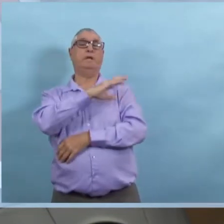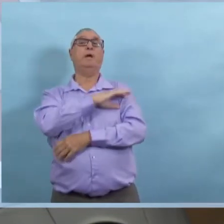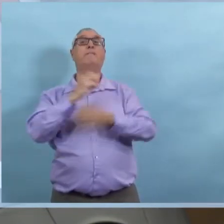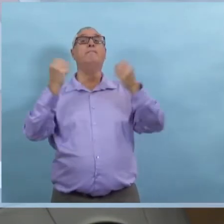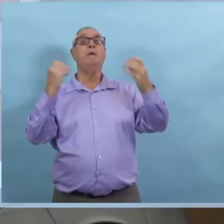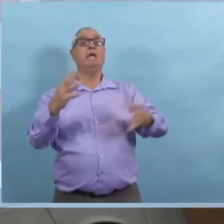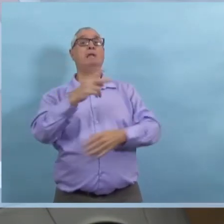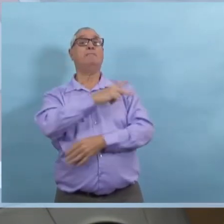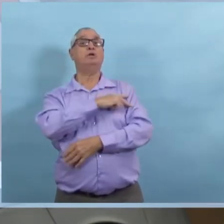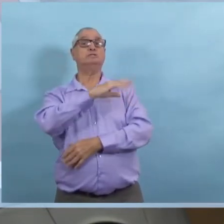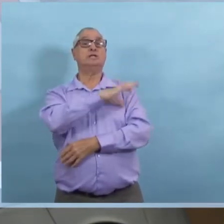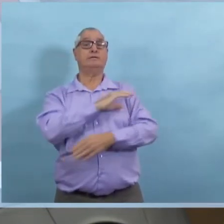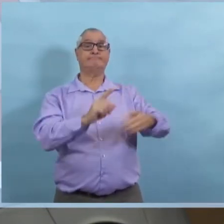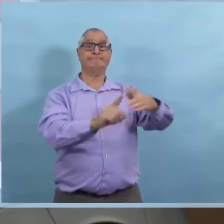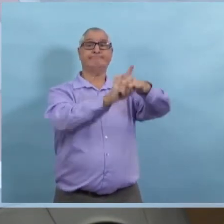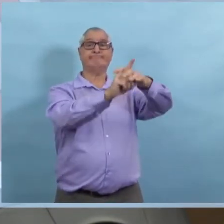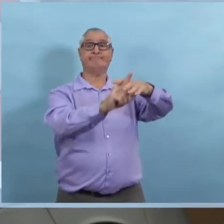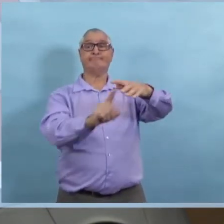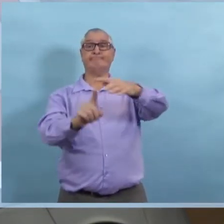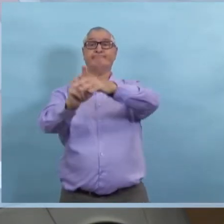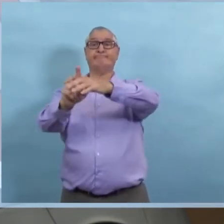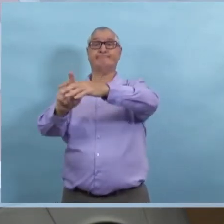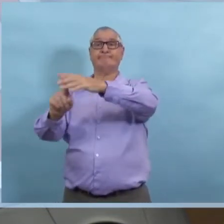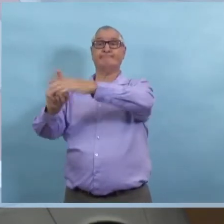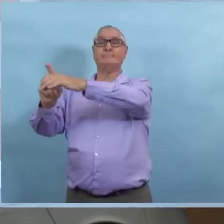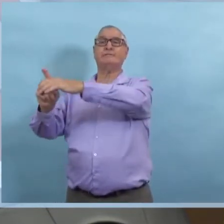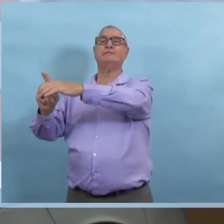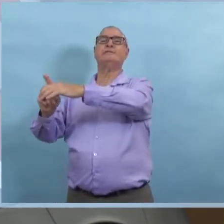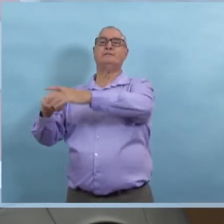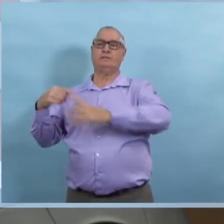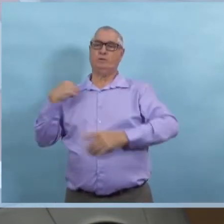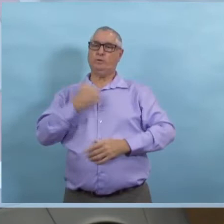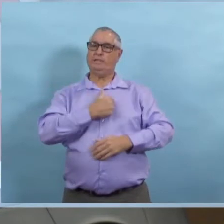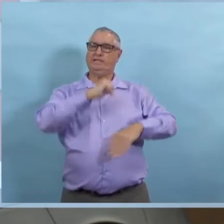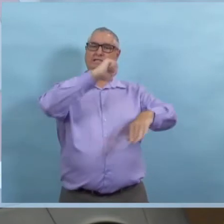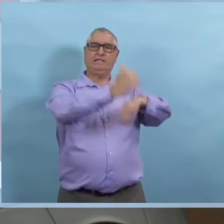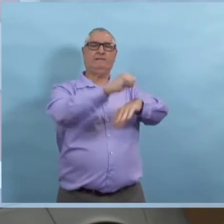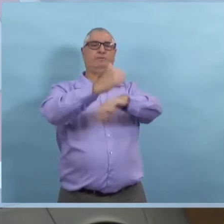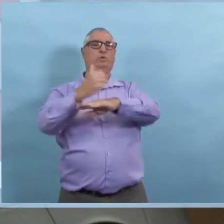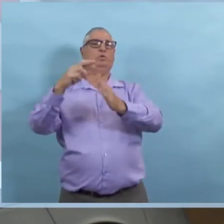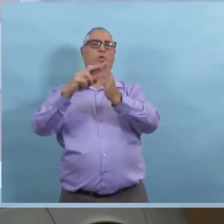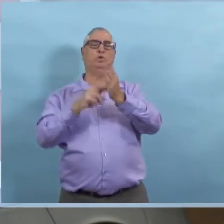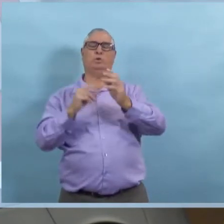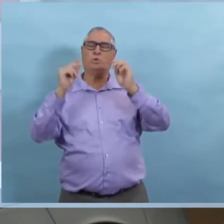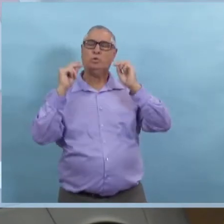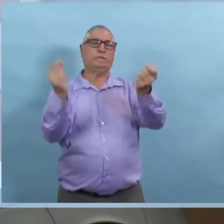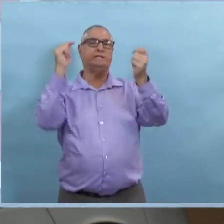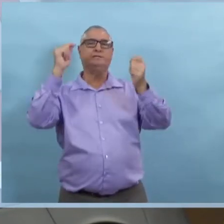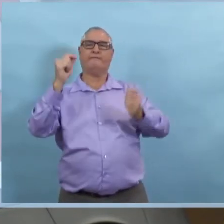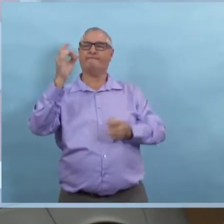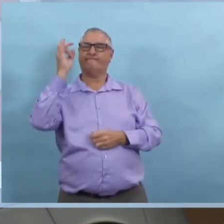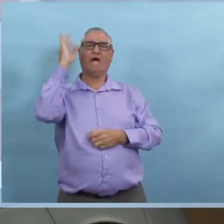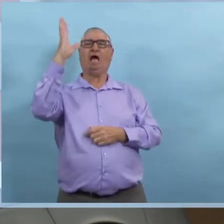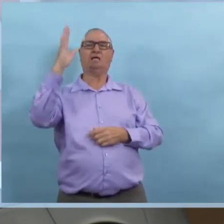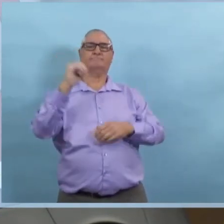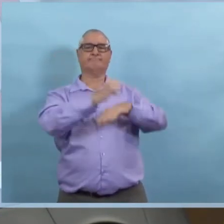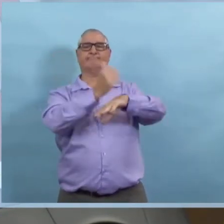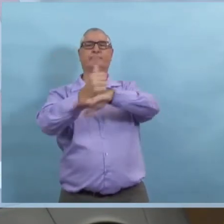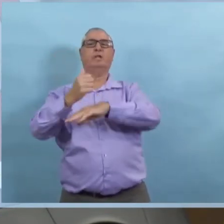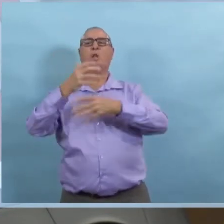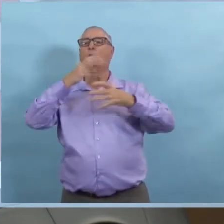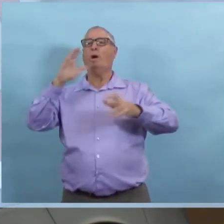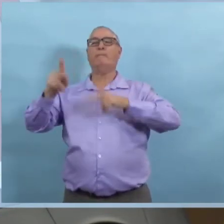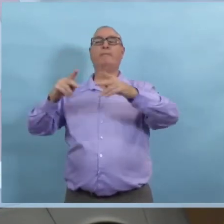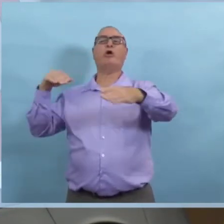'extérieur de nos foyers de soins personnels. On a pris des mesures tout de suite. On a réussi à cloisonner nos foyers et on a attendu un bon moment